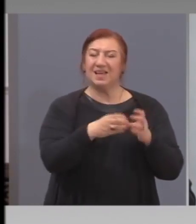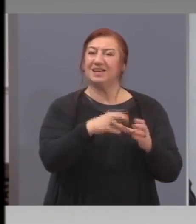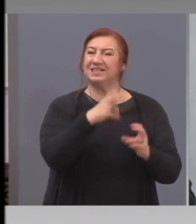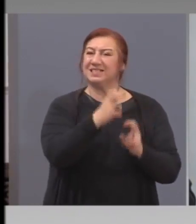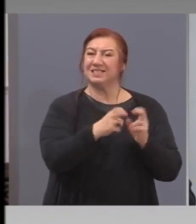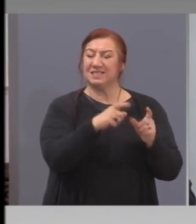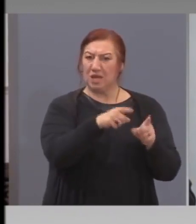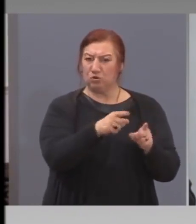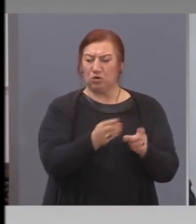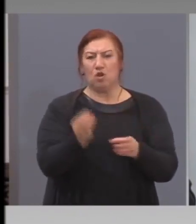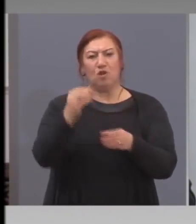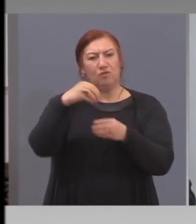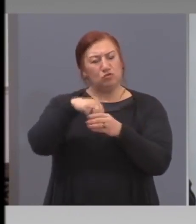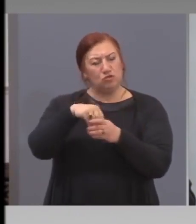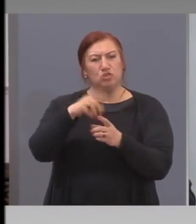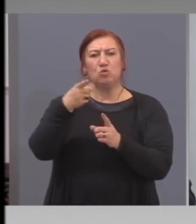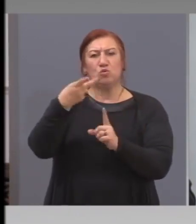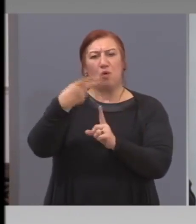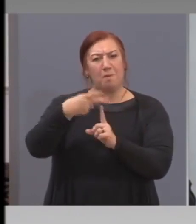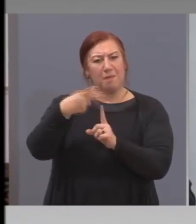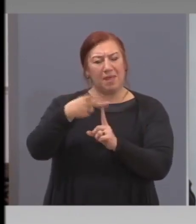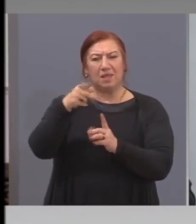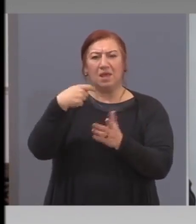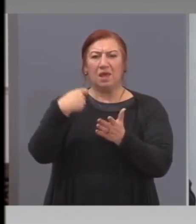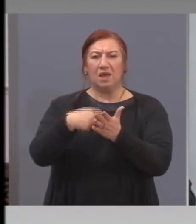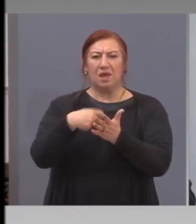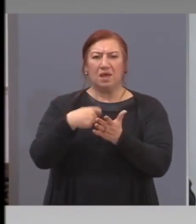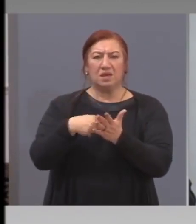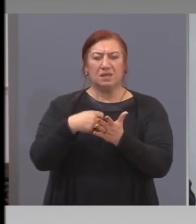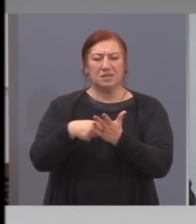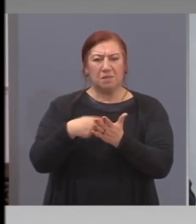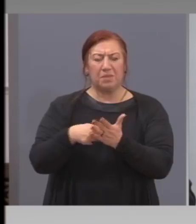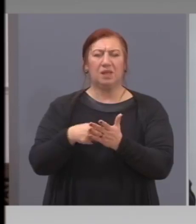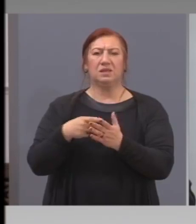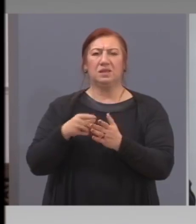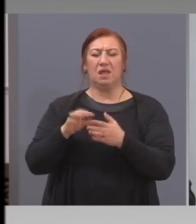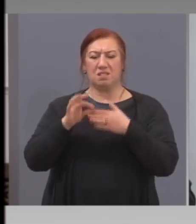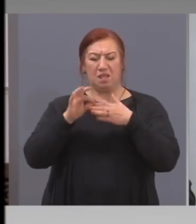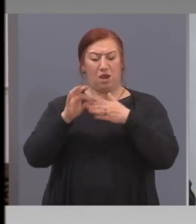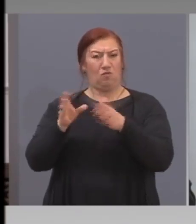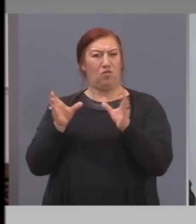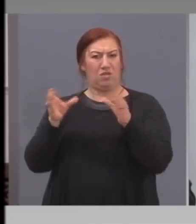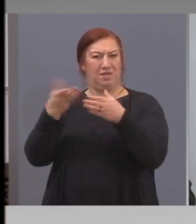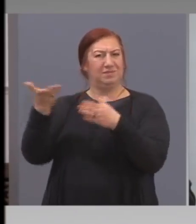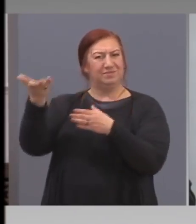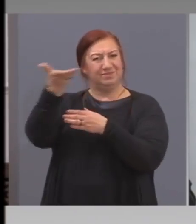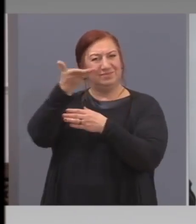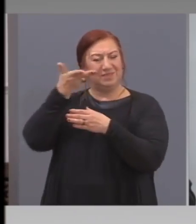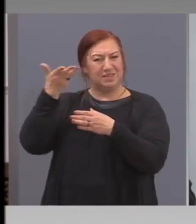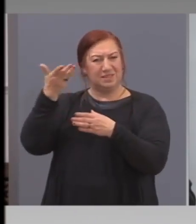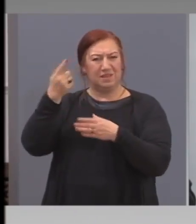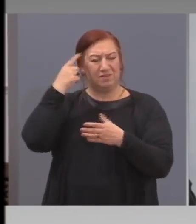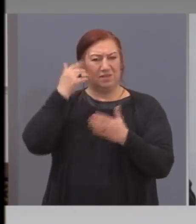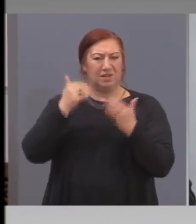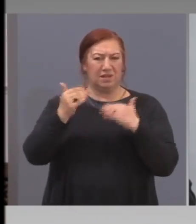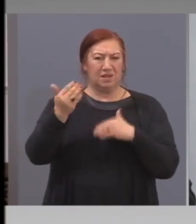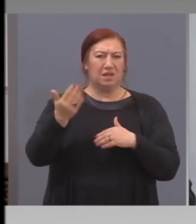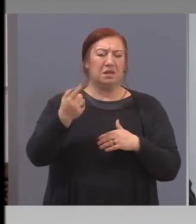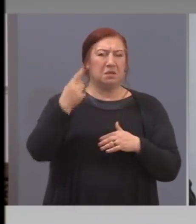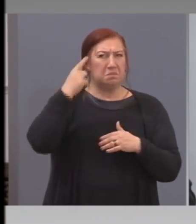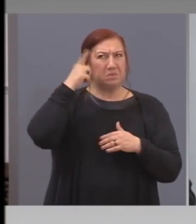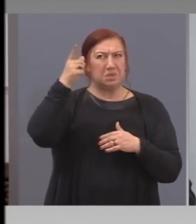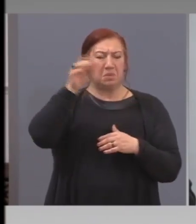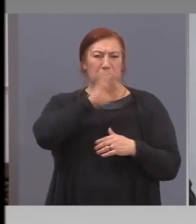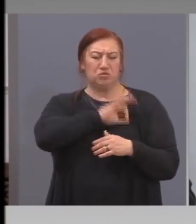и в медиите, където заплатите са с особено ръководния състав. В едно време ги писах аз на тях. 40